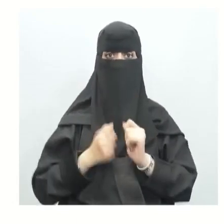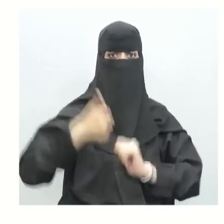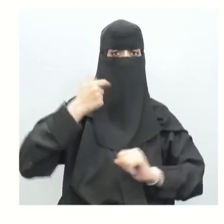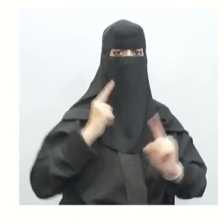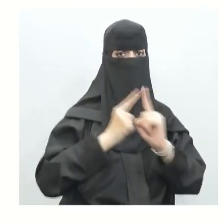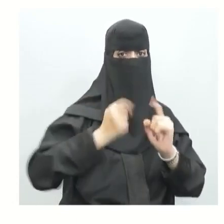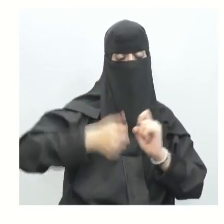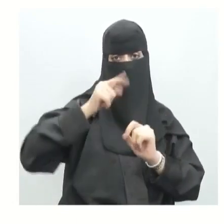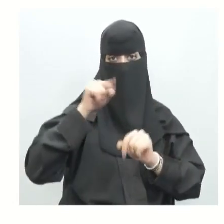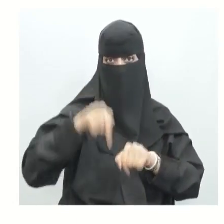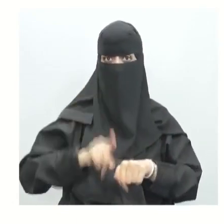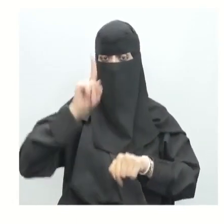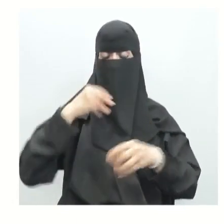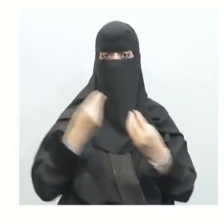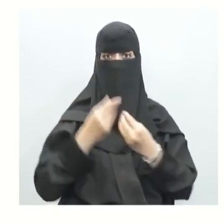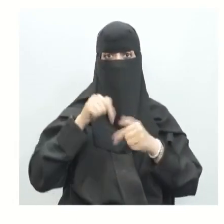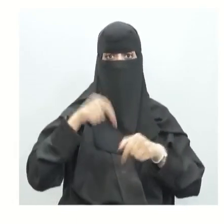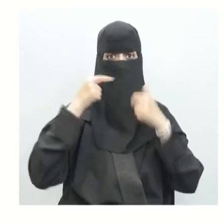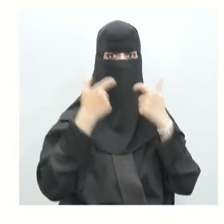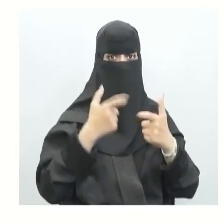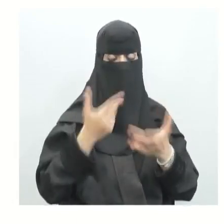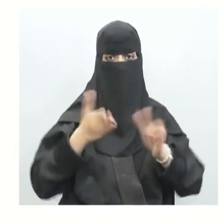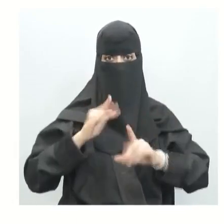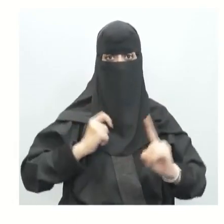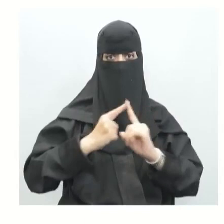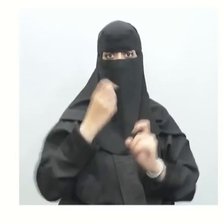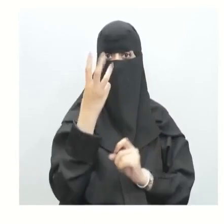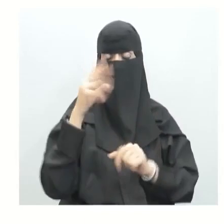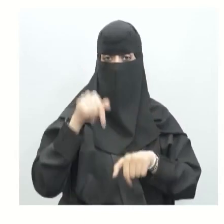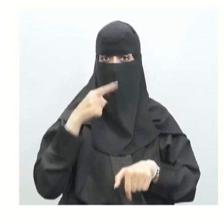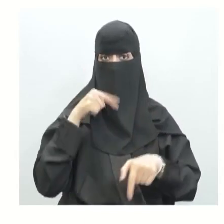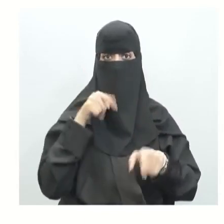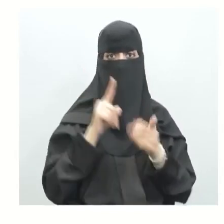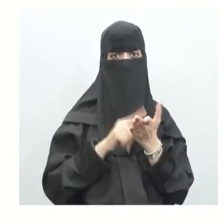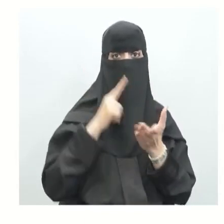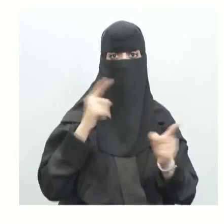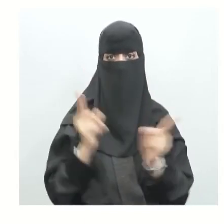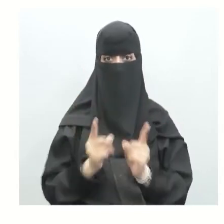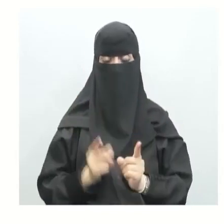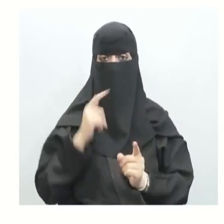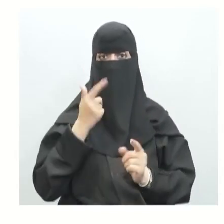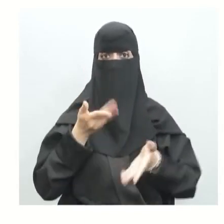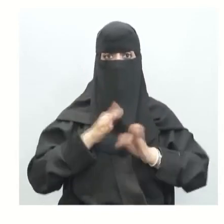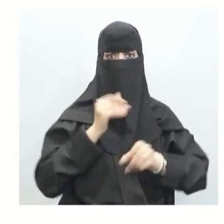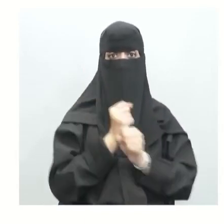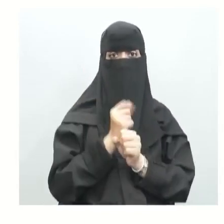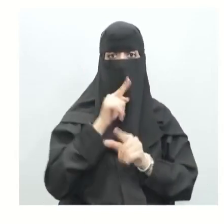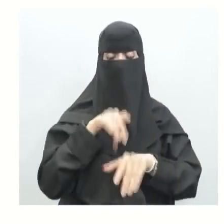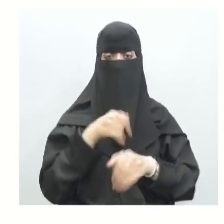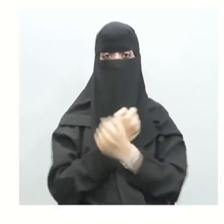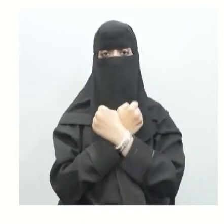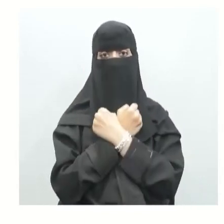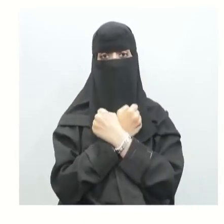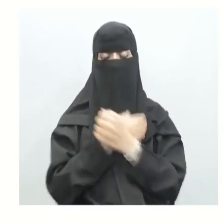لتحقيقها اليوم بإذن الله سوف نركز على الهدف الثالث بأن تلخص وتلخصي وظائف الجهاز